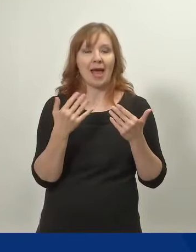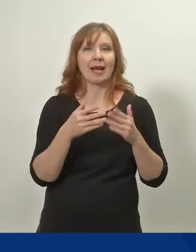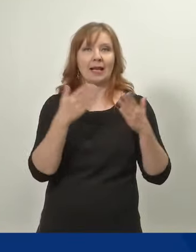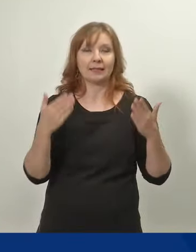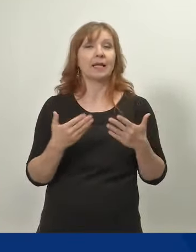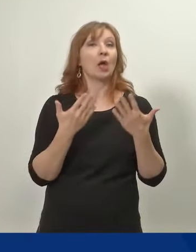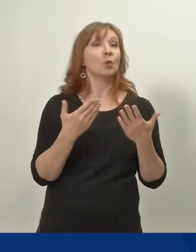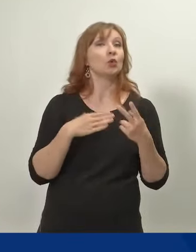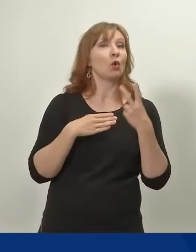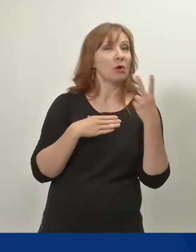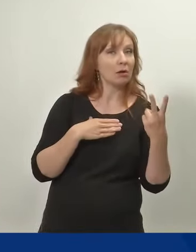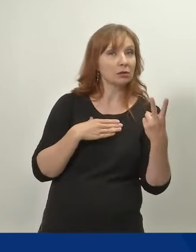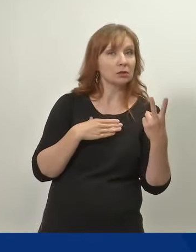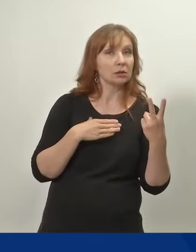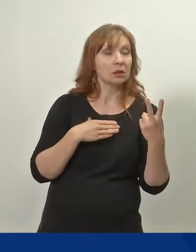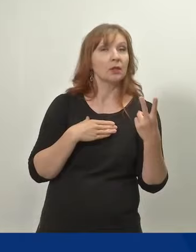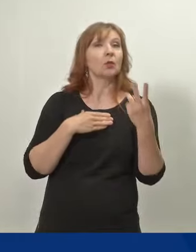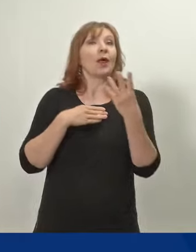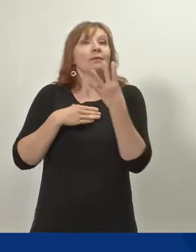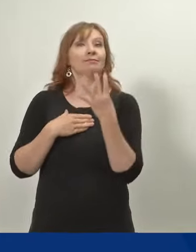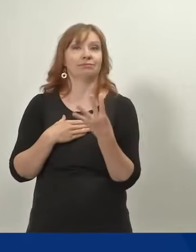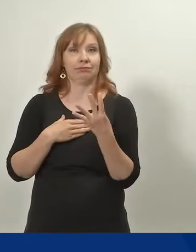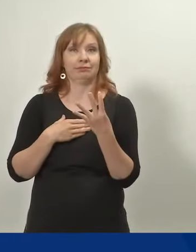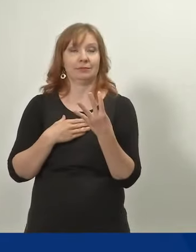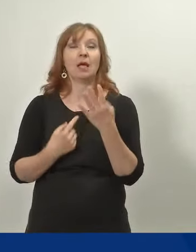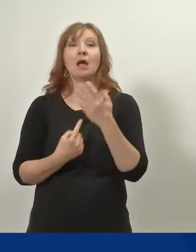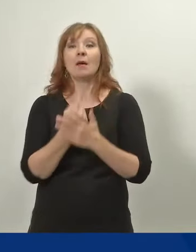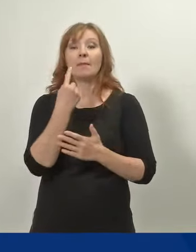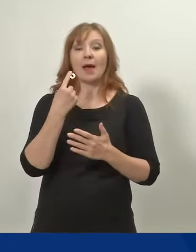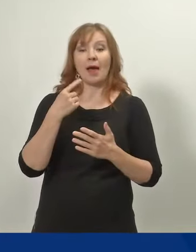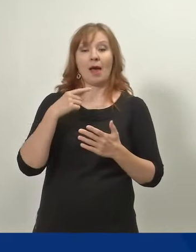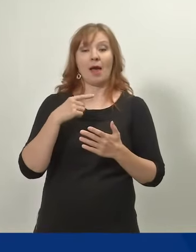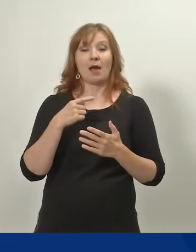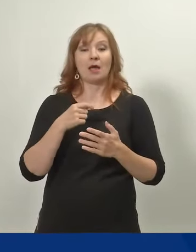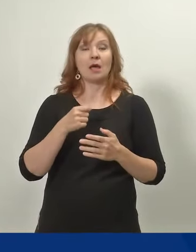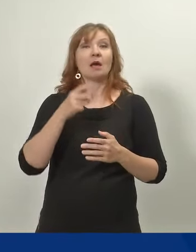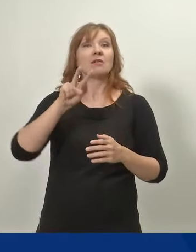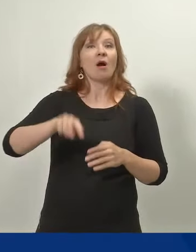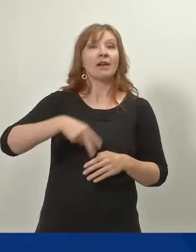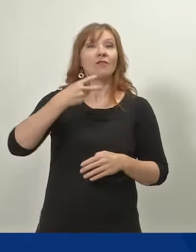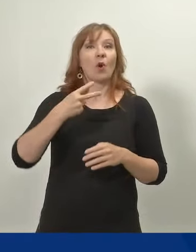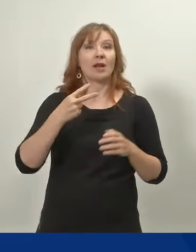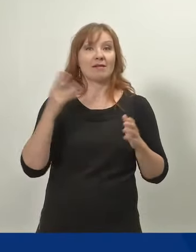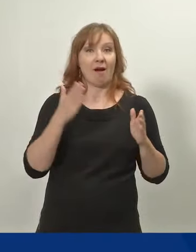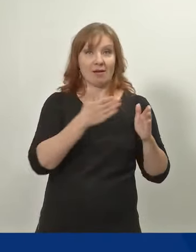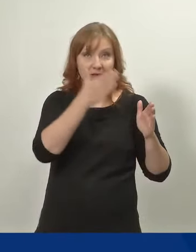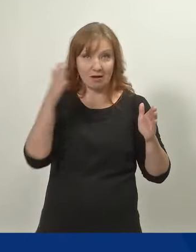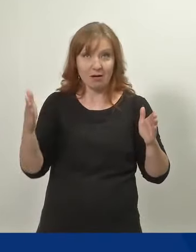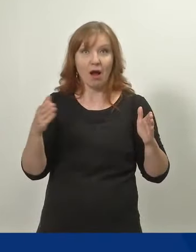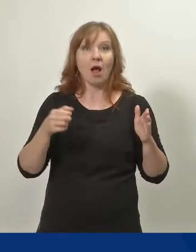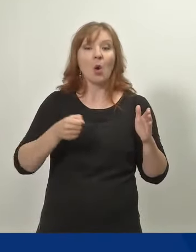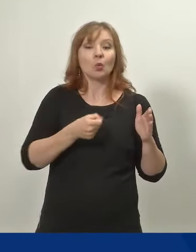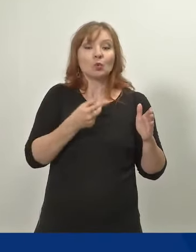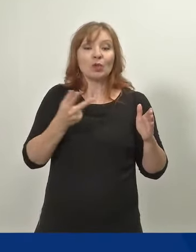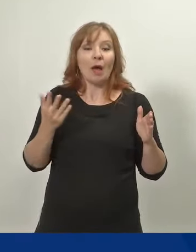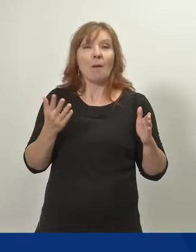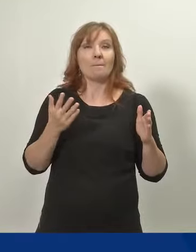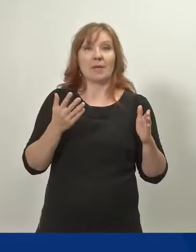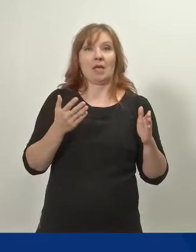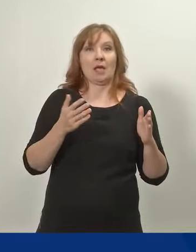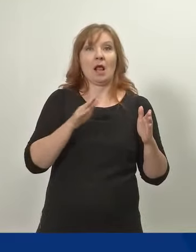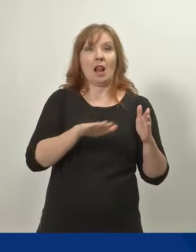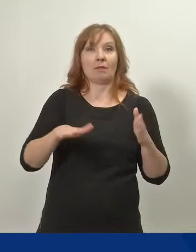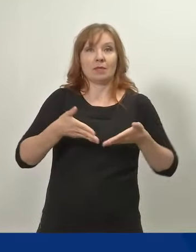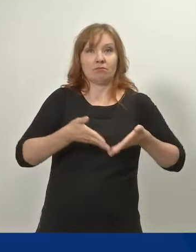Mikäli perheeseen syntyy useampi lapsi kahden vuoden sisällä, voisi kuitenkin pitää enintään neljä jaksoa